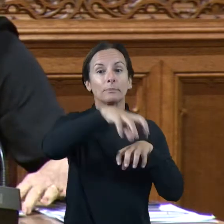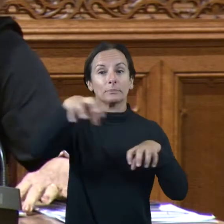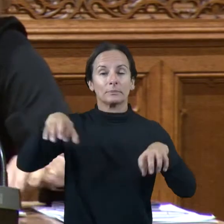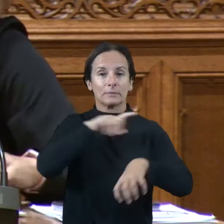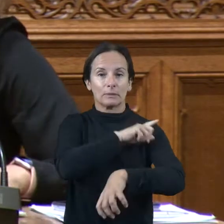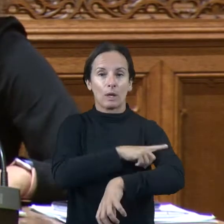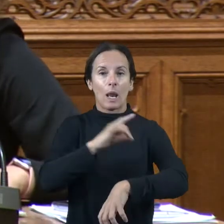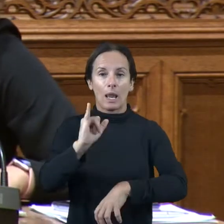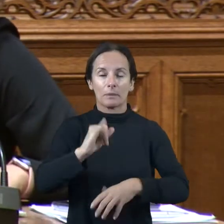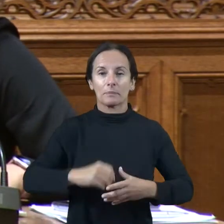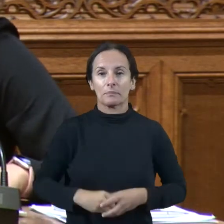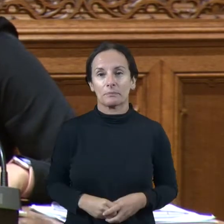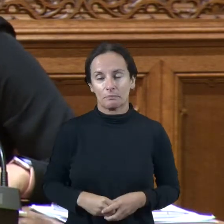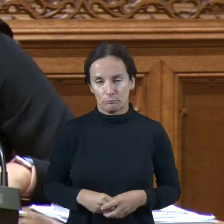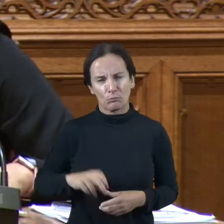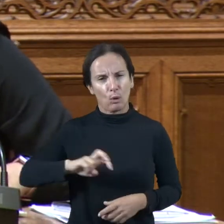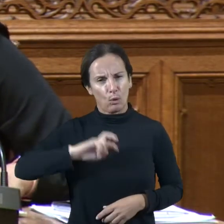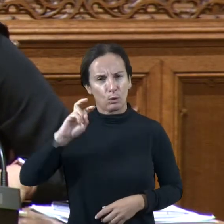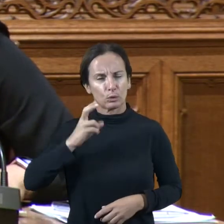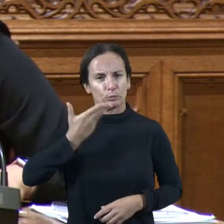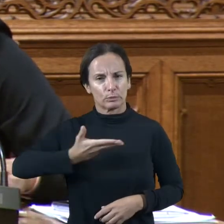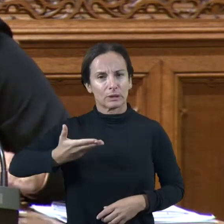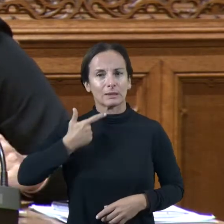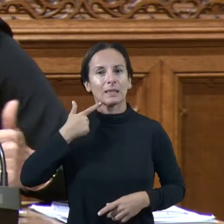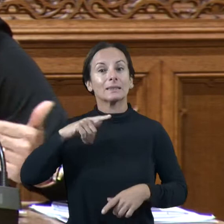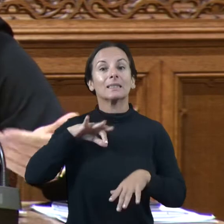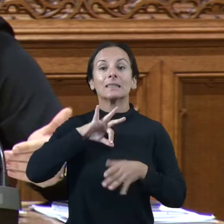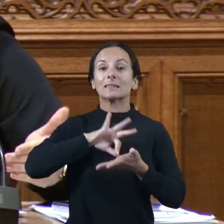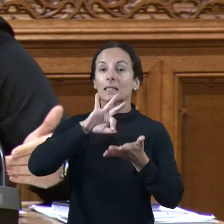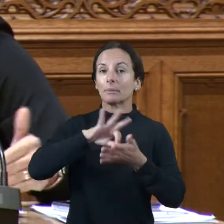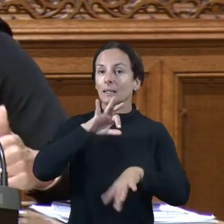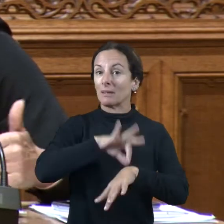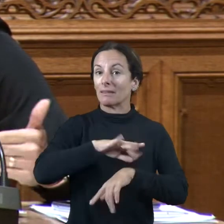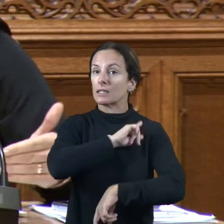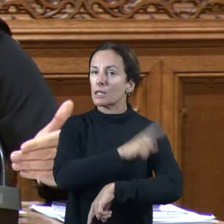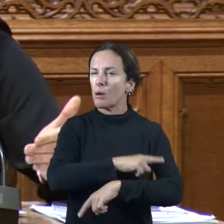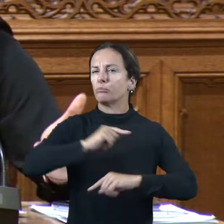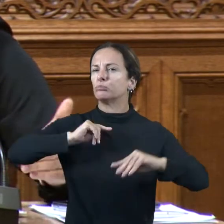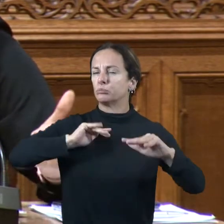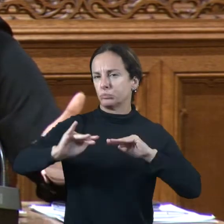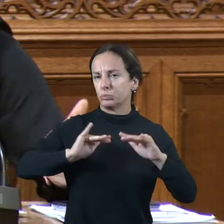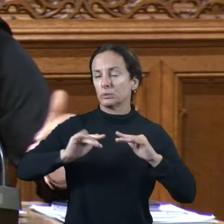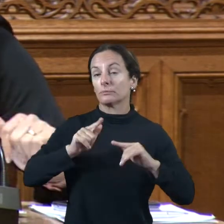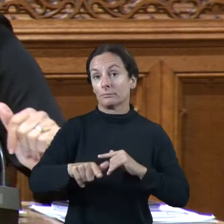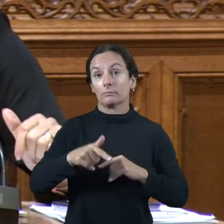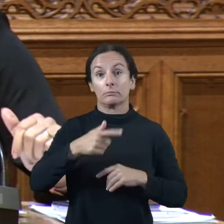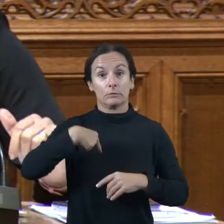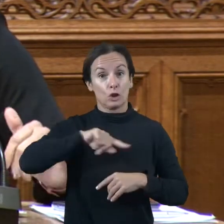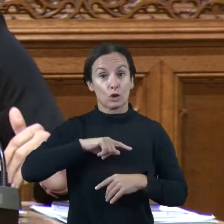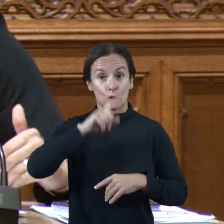I també, un altre punt, és la dinamització del servei de medicina esportiva, que de cara a l'any 2021 hem fet una reestructuració d'aquest servei